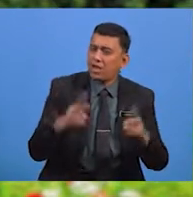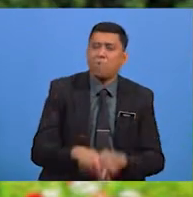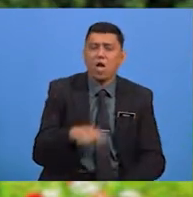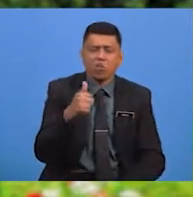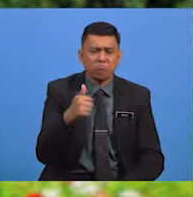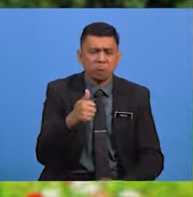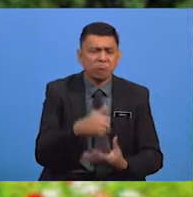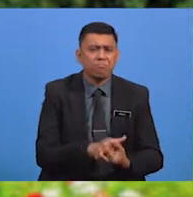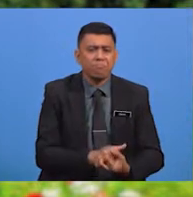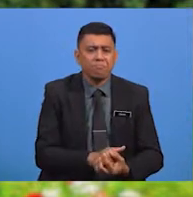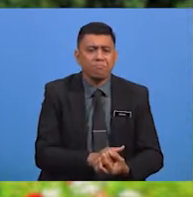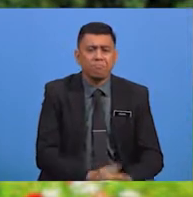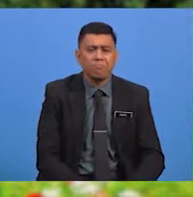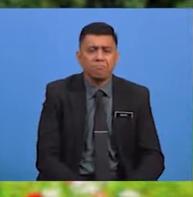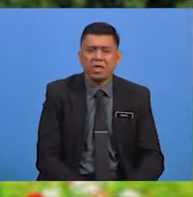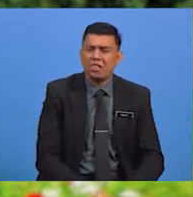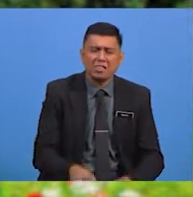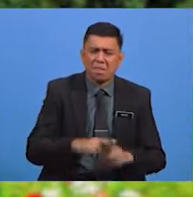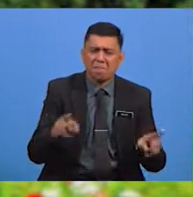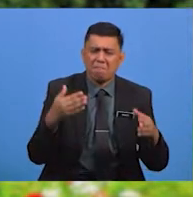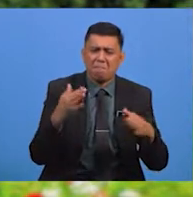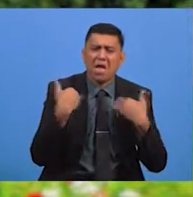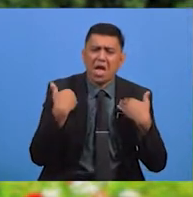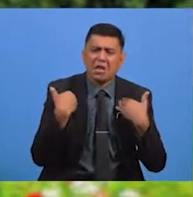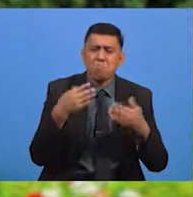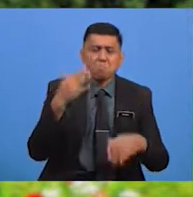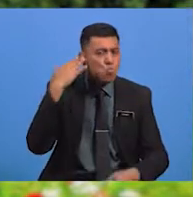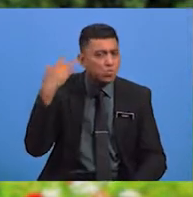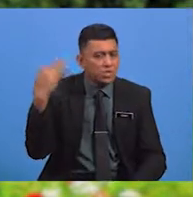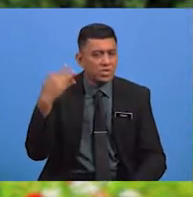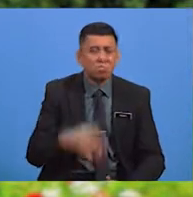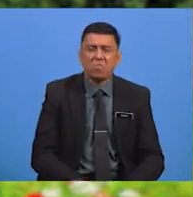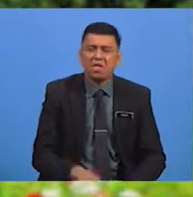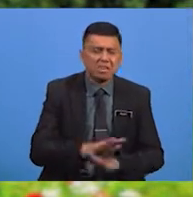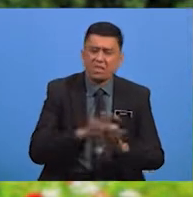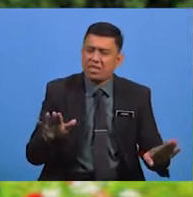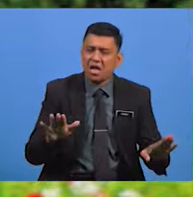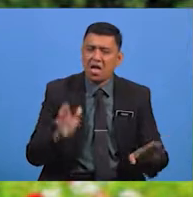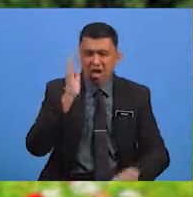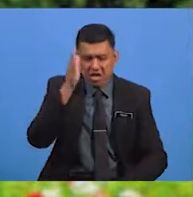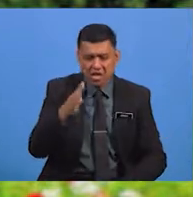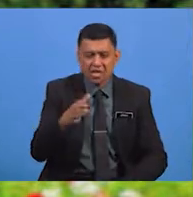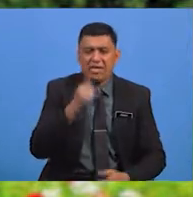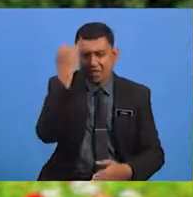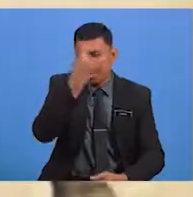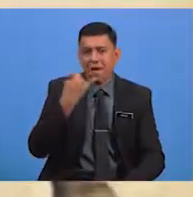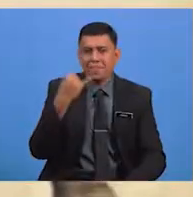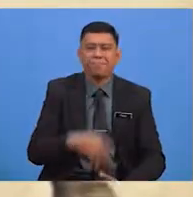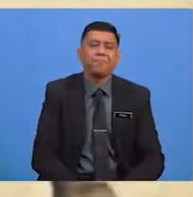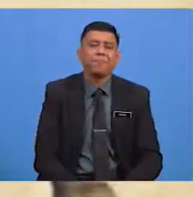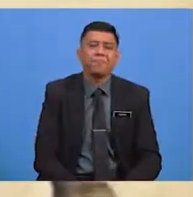Menarik Kerana Tanpa Unsur Bunyi Dan Gaya Bahasa Syair Ini Tidak Akan Begitu Indah